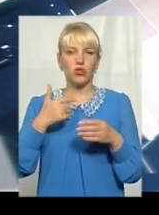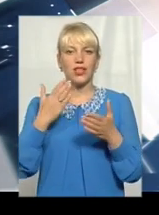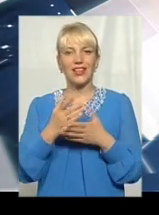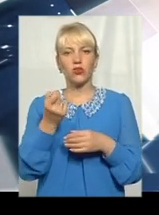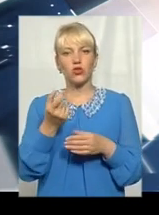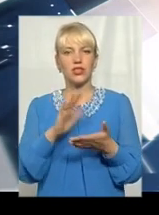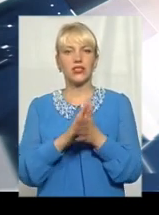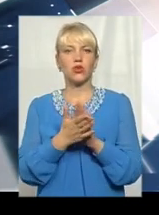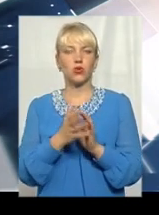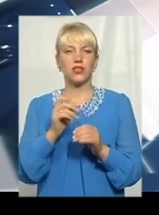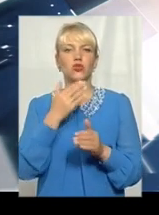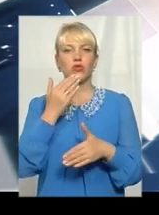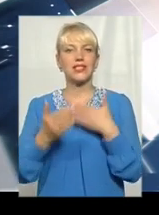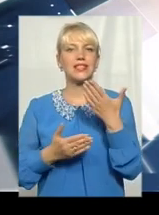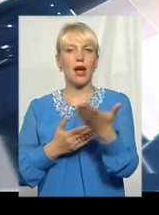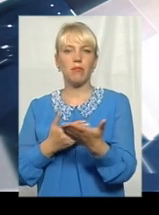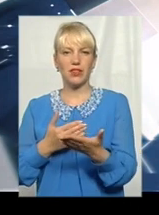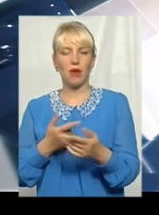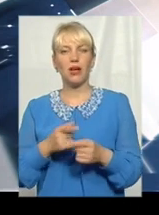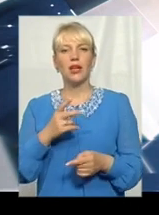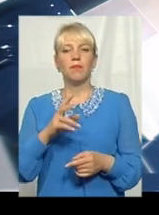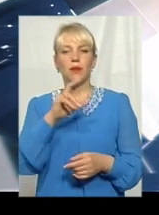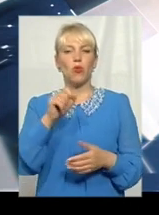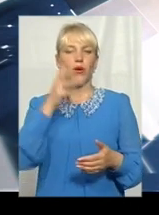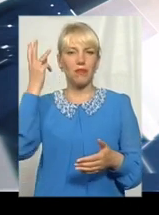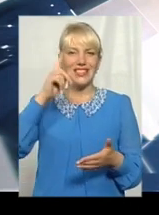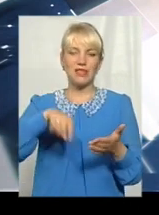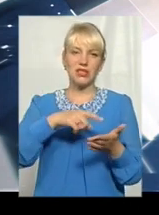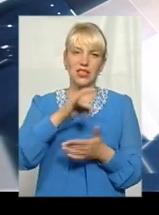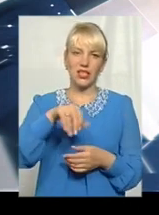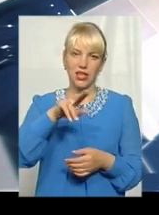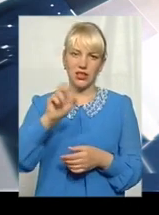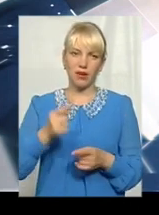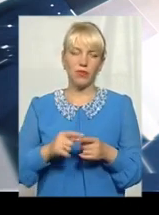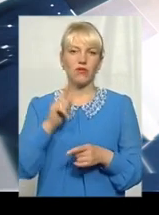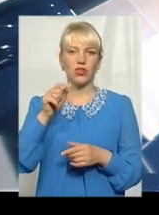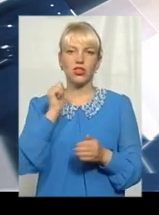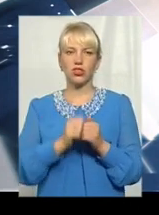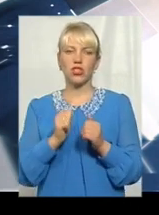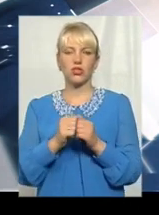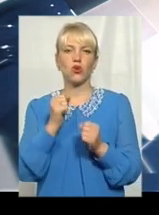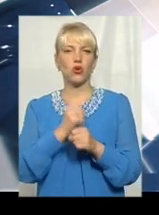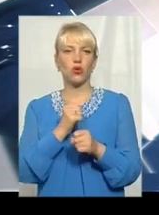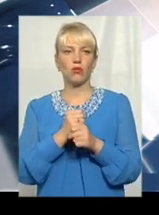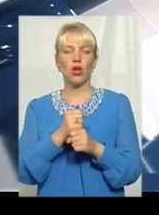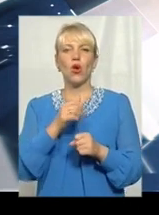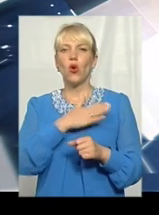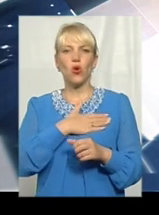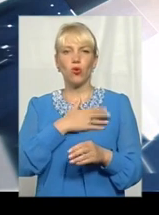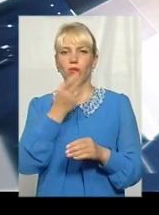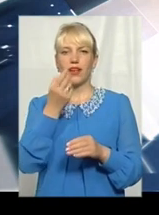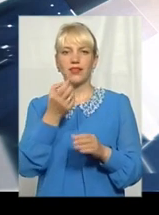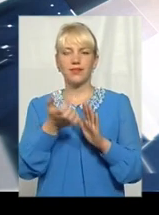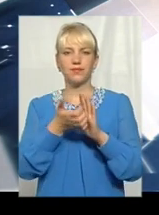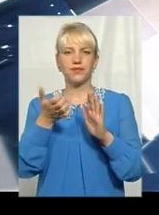ситуація, власне, із запитами по Міністій, міській раді, вони дуже часто люблять не додавати відповіді,